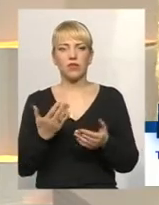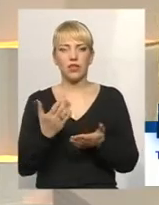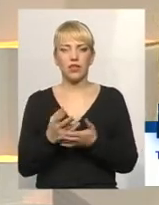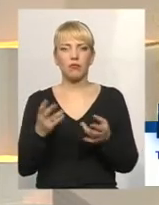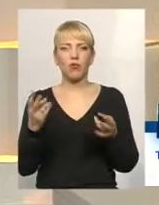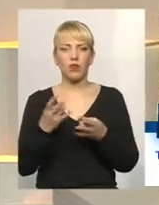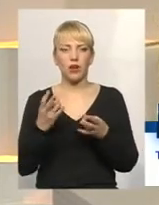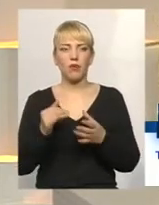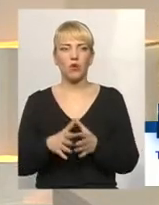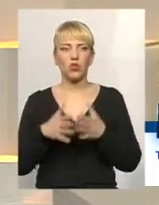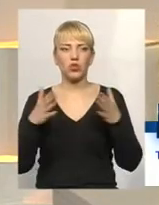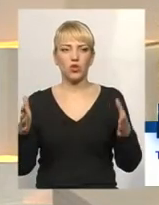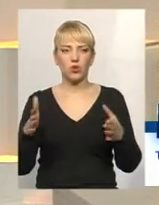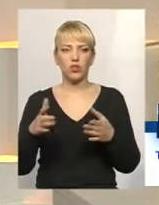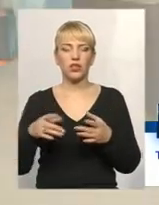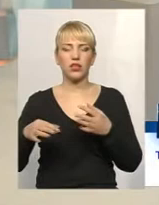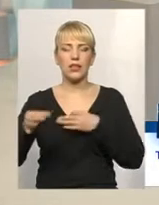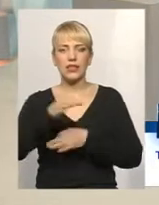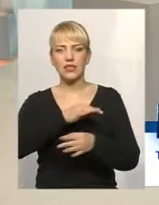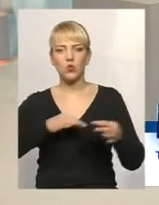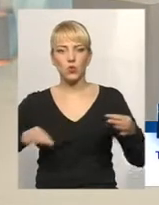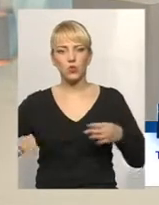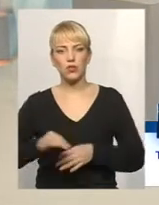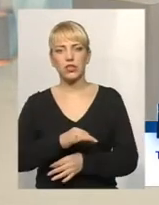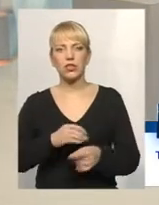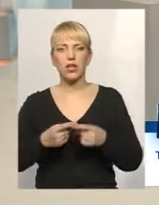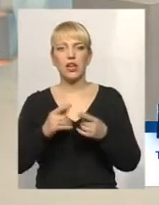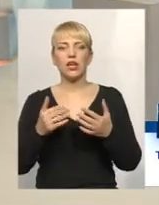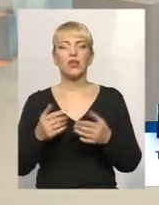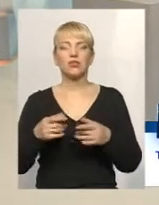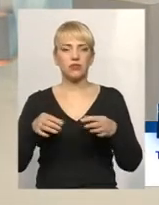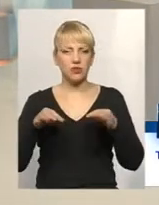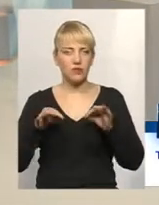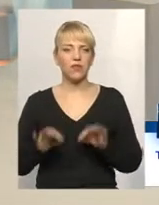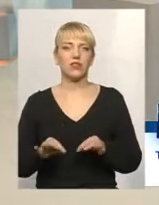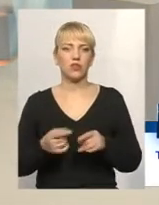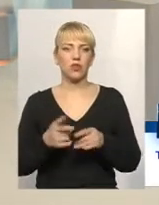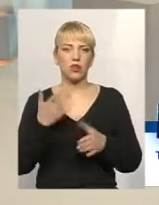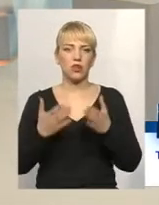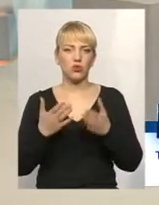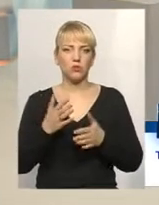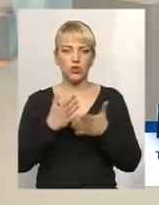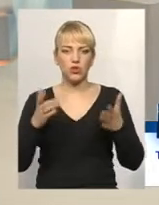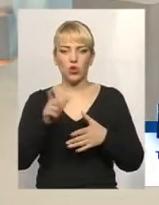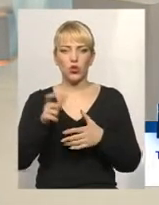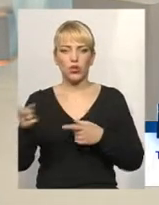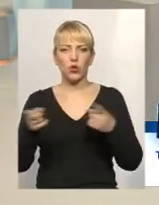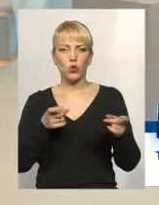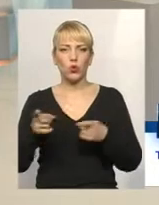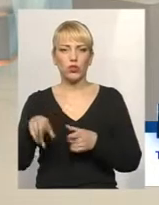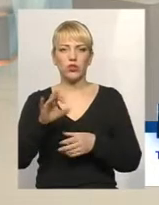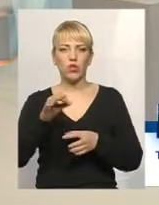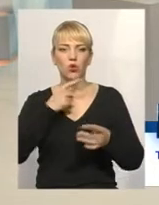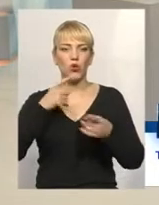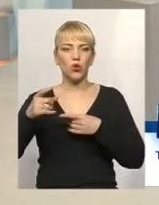широкій дискусії. Звісно. Звісно, вона завжди... Чим більше долучається людей до дискусії, до